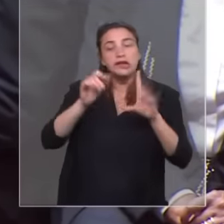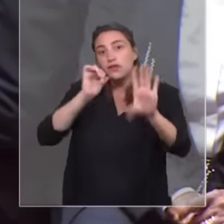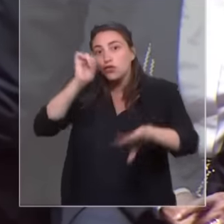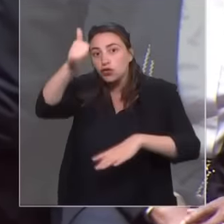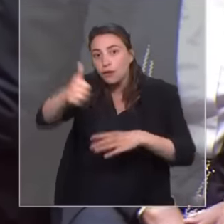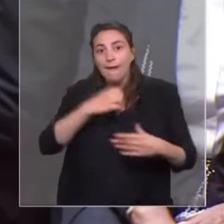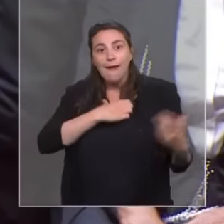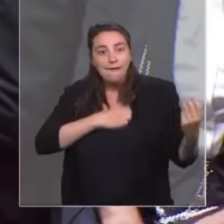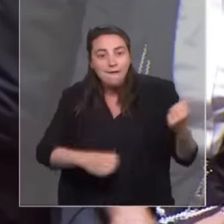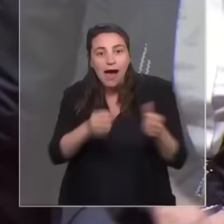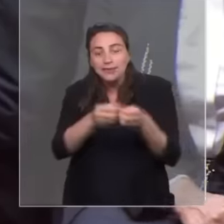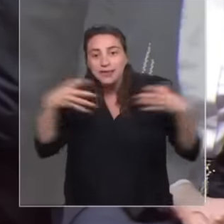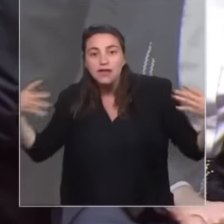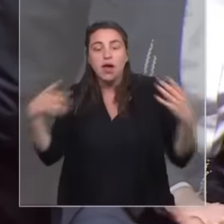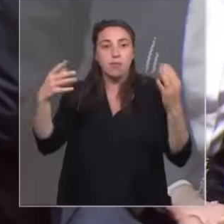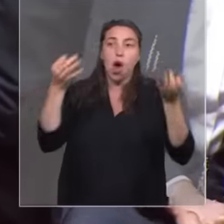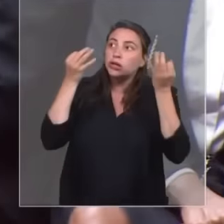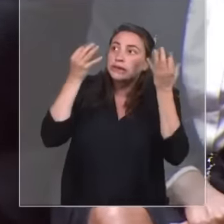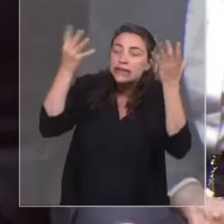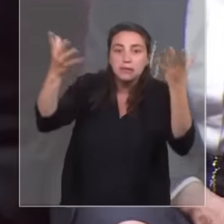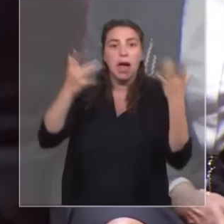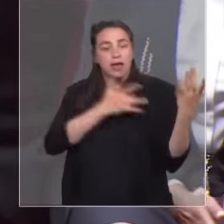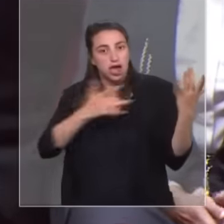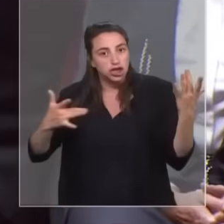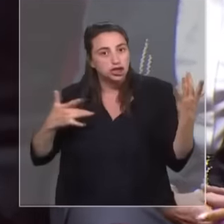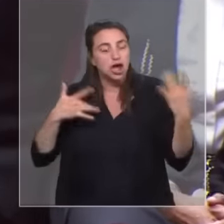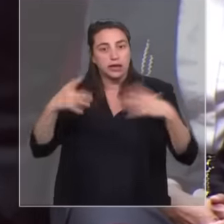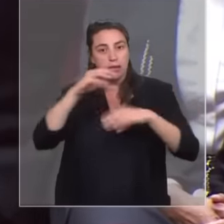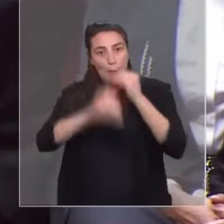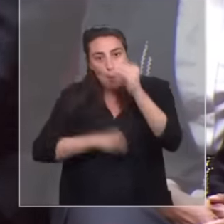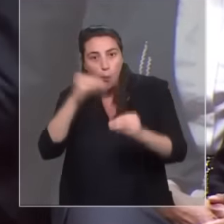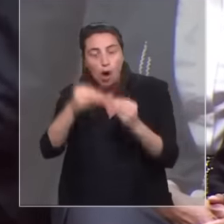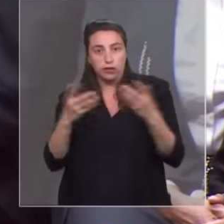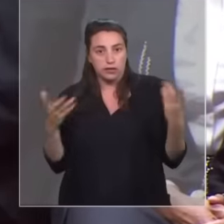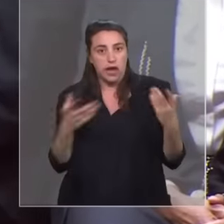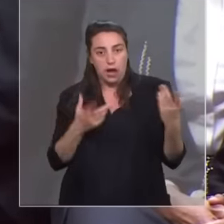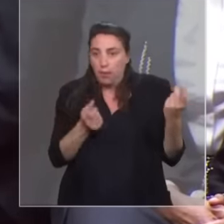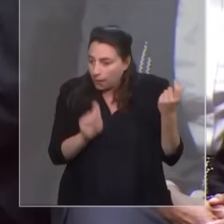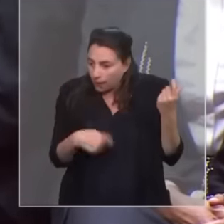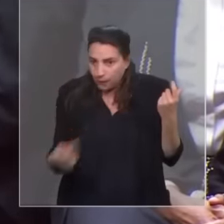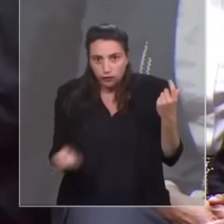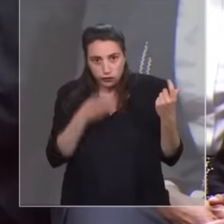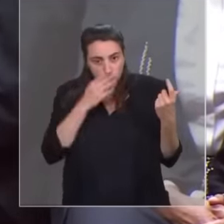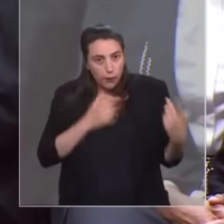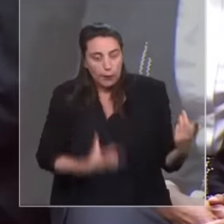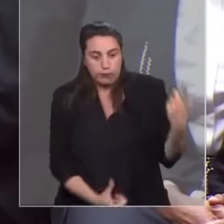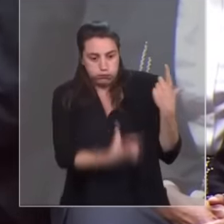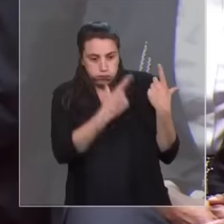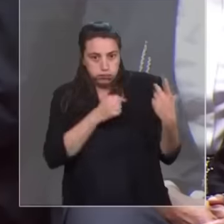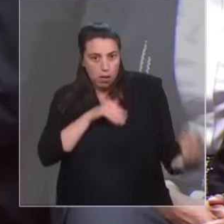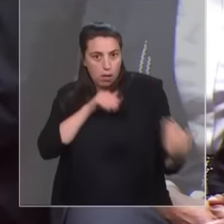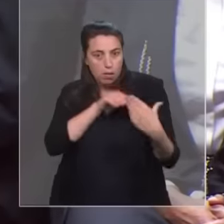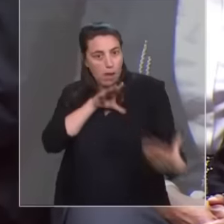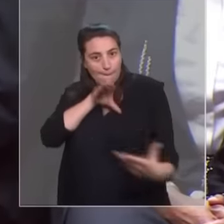le climat, la santé mondiale. Nous soutenons dans la gouvernance mondiale le poids de l'Afrique et des pays africains. Nous le faisons au G20, nous le faisons au Conseil de